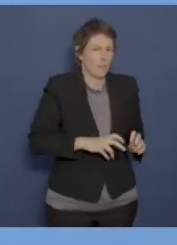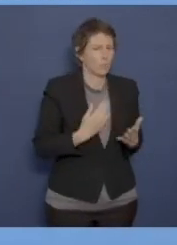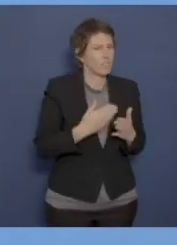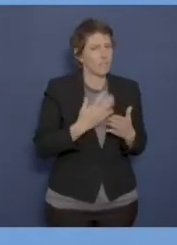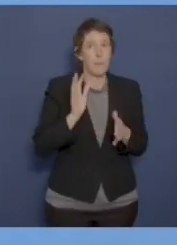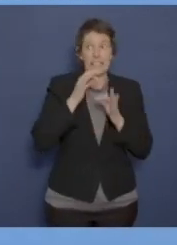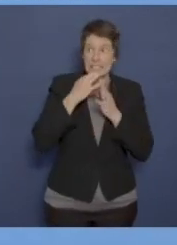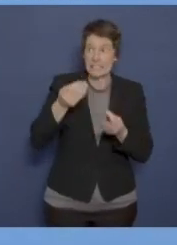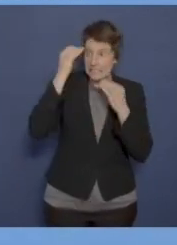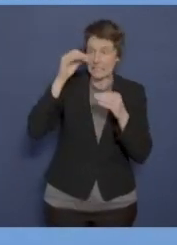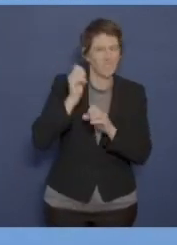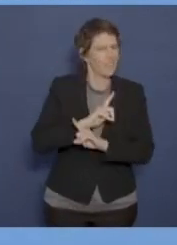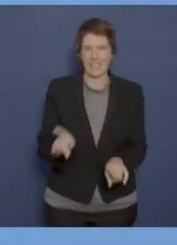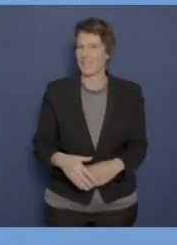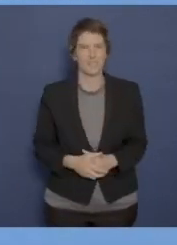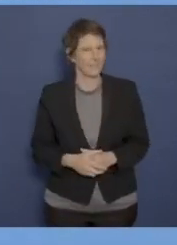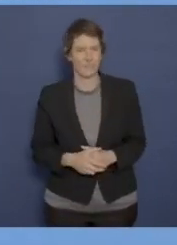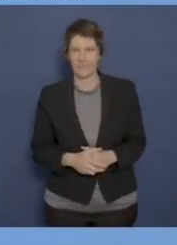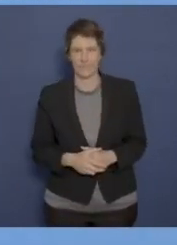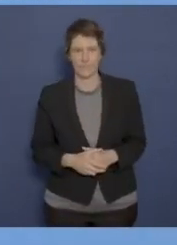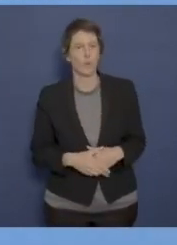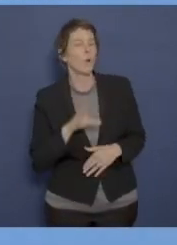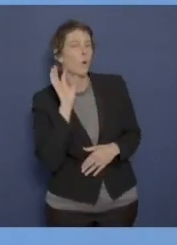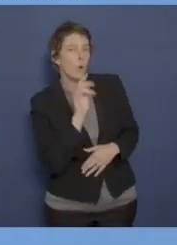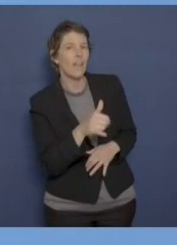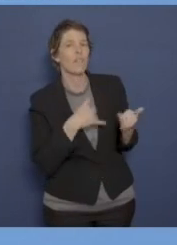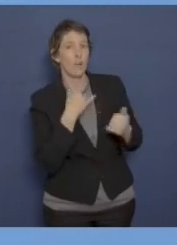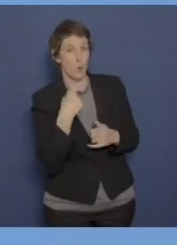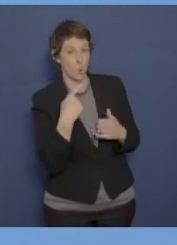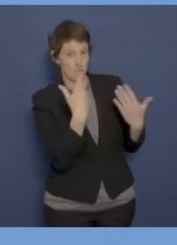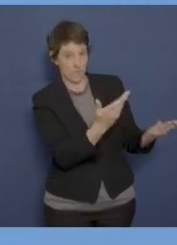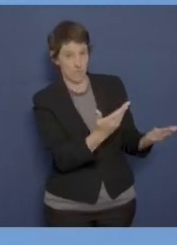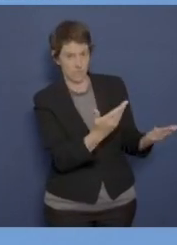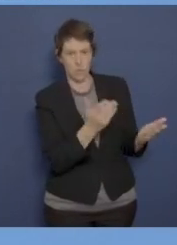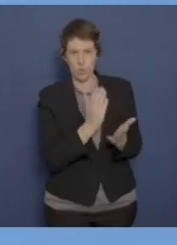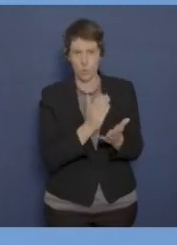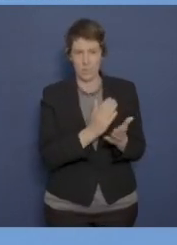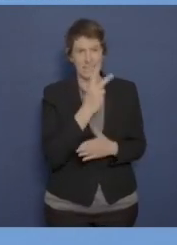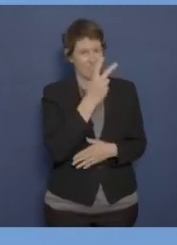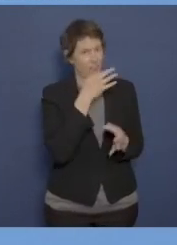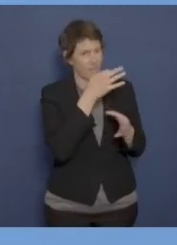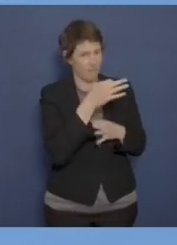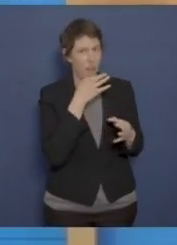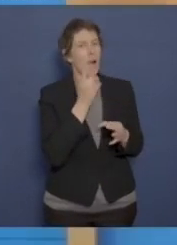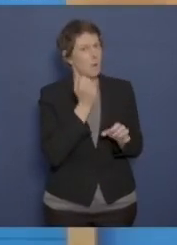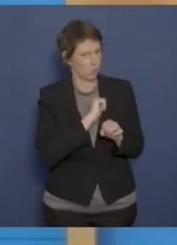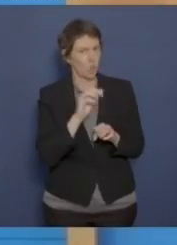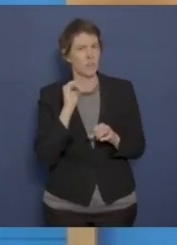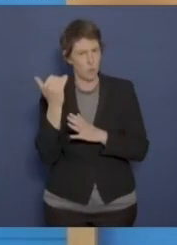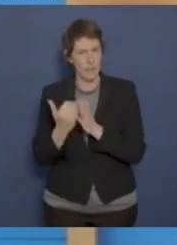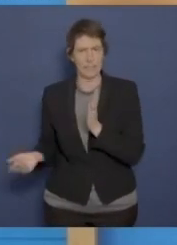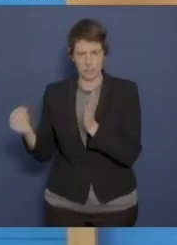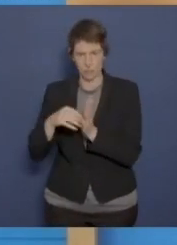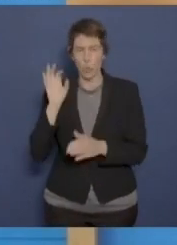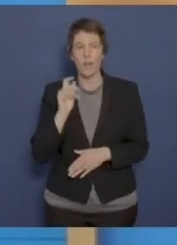nicht weiterhin äußern kann. Dann Frau Dudin. Das waren schon zwei Fragen, aber ich nehme Sie wieder mit auf die Liste. Ich sehe